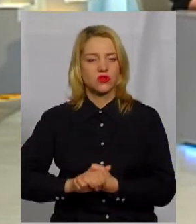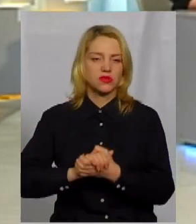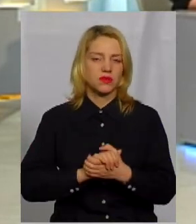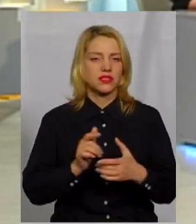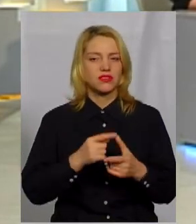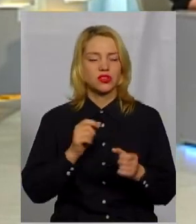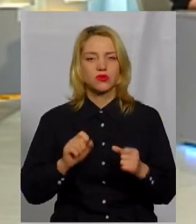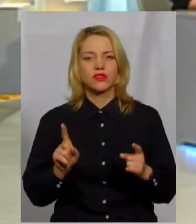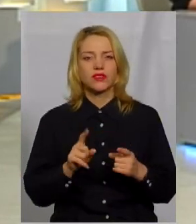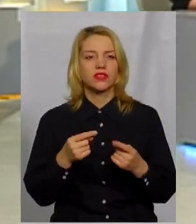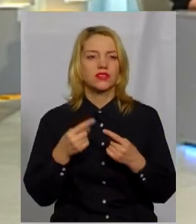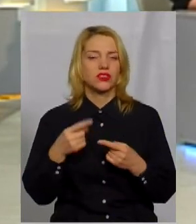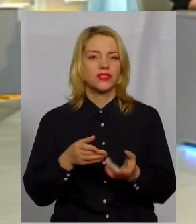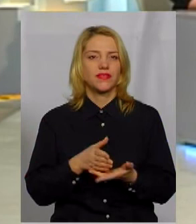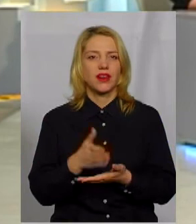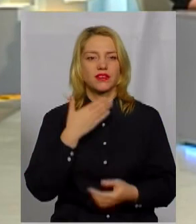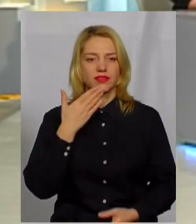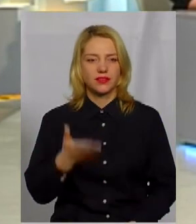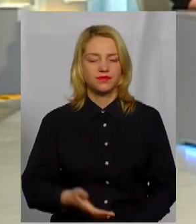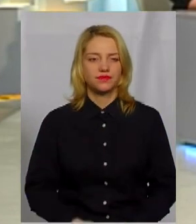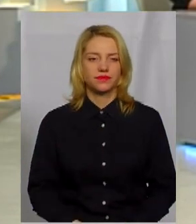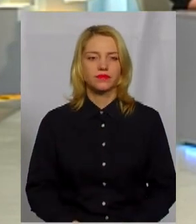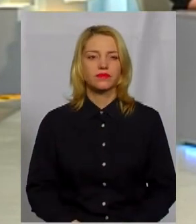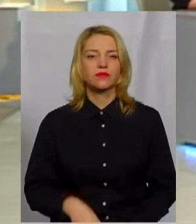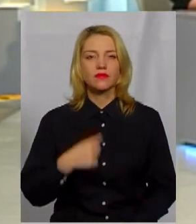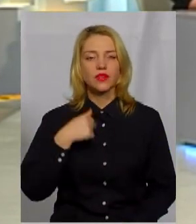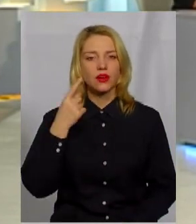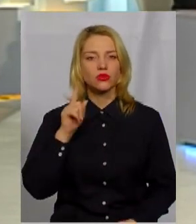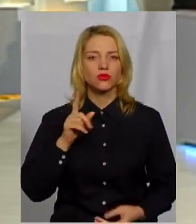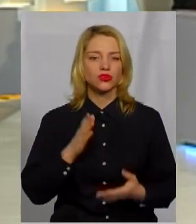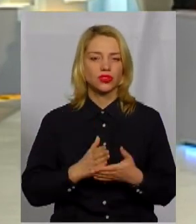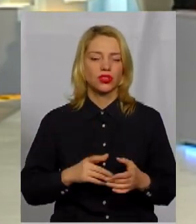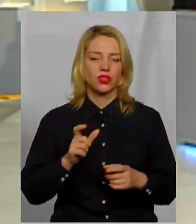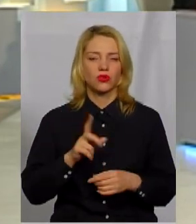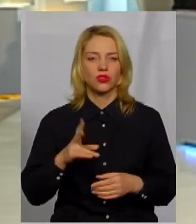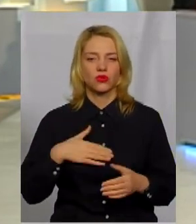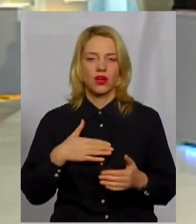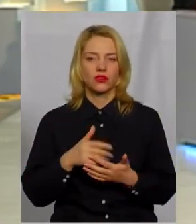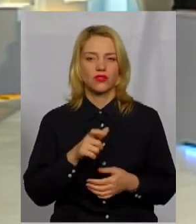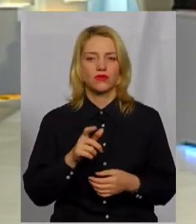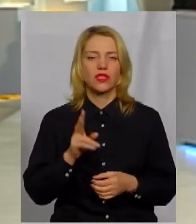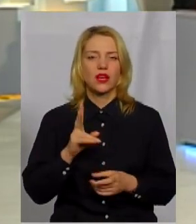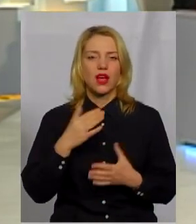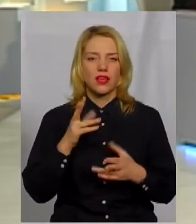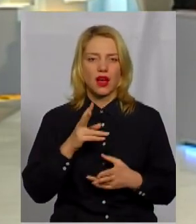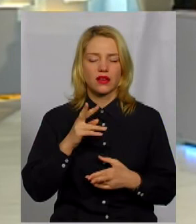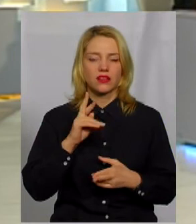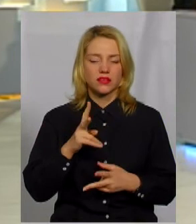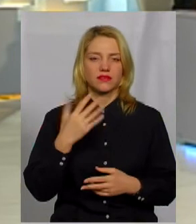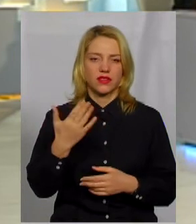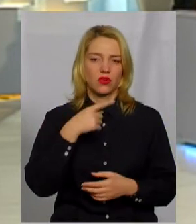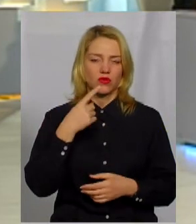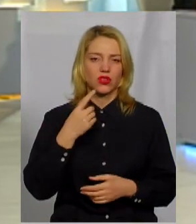Чи, можливо, тут якісь інші варіанти? Я думаю, що просто є люди, які активізували, саме, як ви кажете, у ті роки,